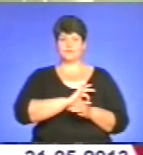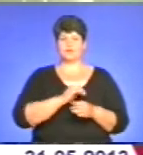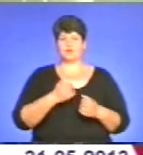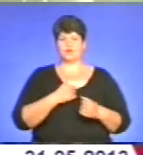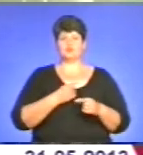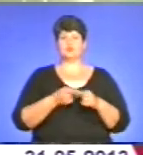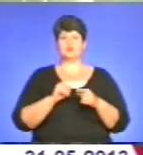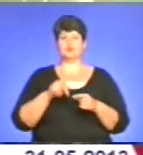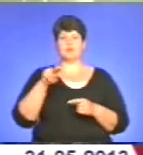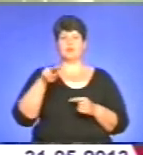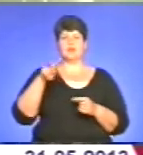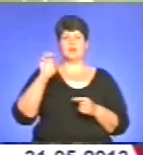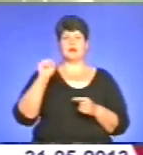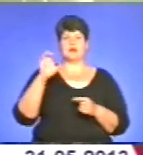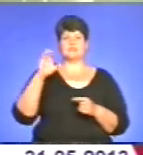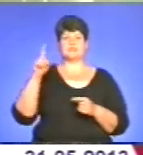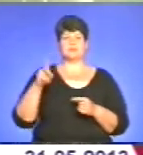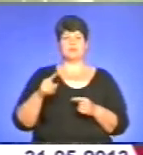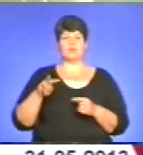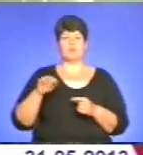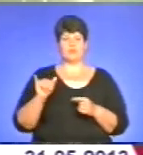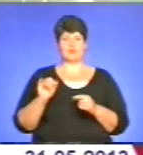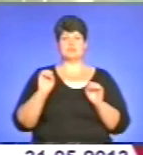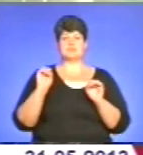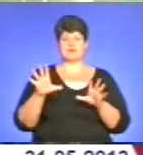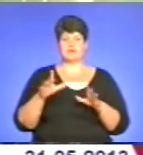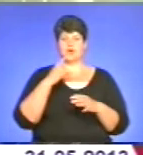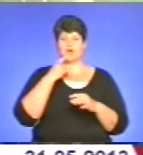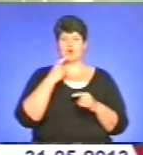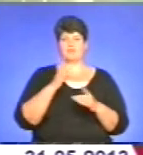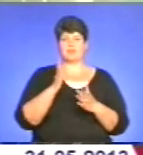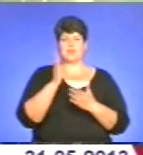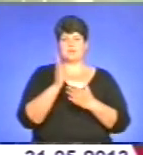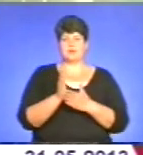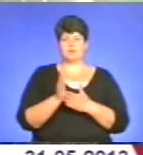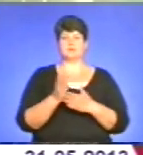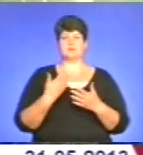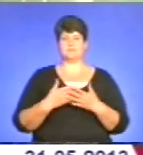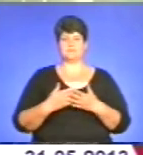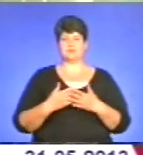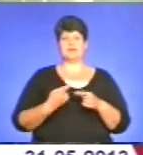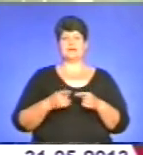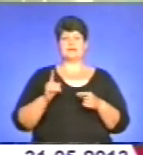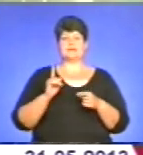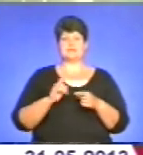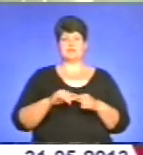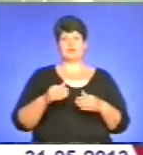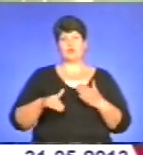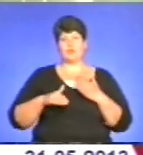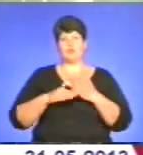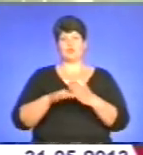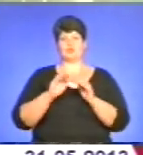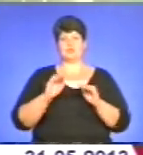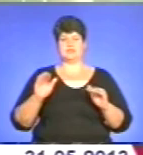хто там здає іншу кров напряму, щоб це допомогло дітям в лікарні,